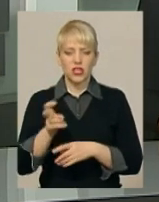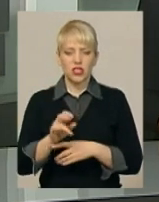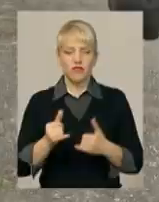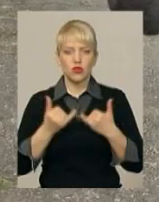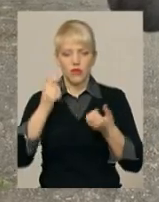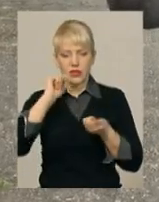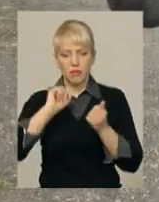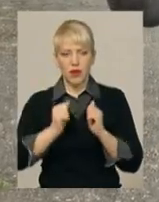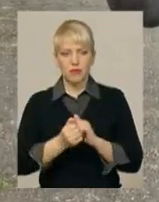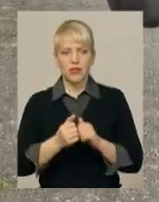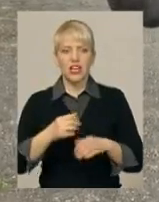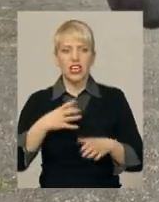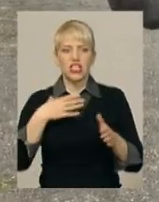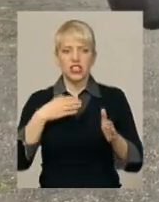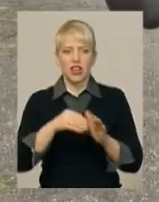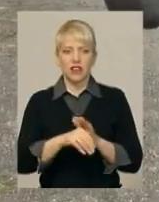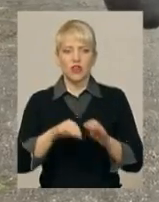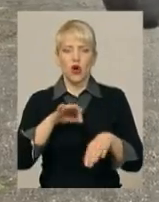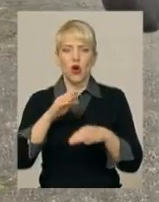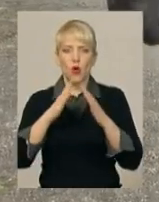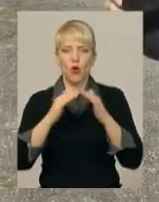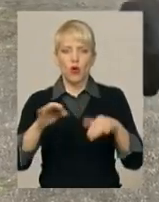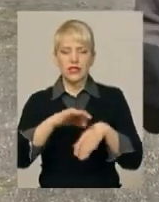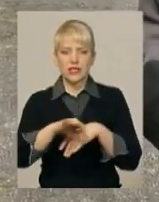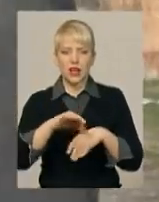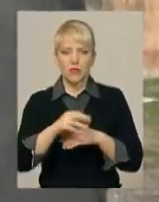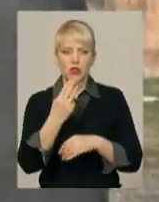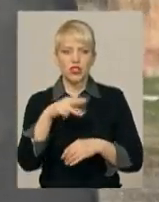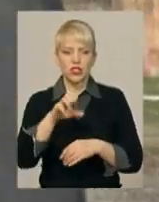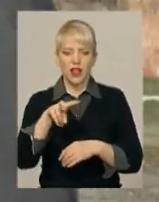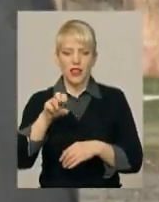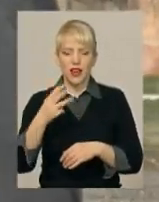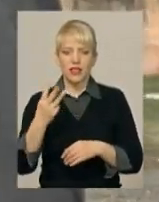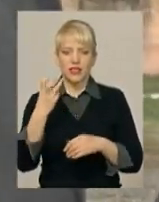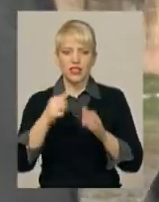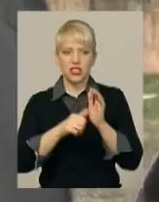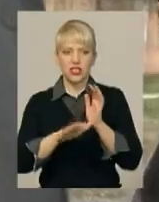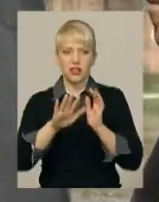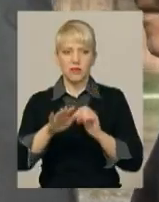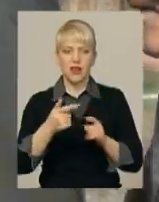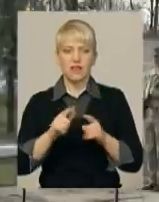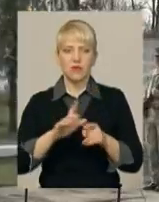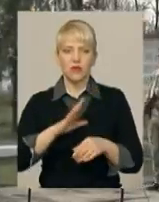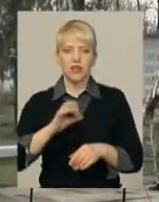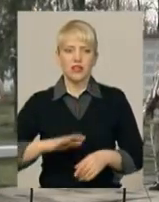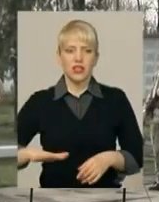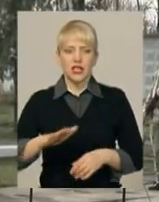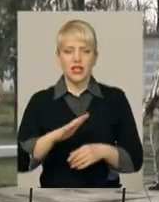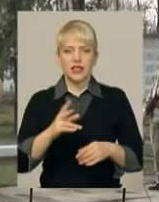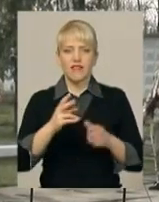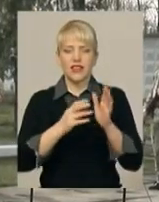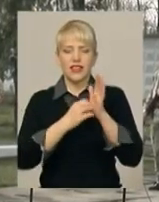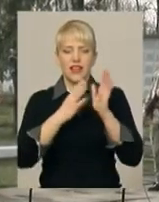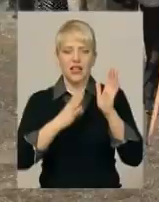концтабору «Шталах-355». В часи Другої світової війни він розміщувався на території 19-ї ракетної бригади у